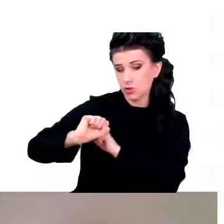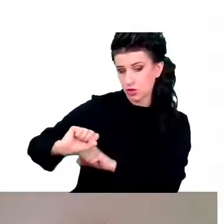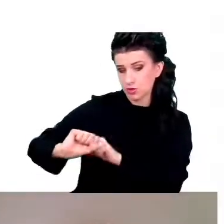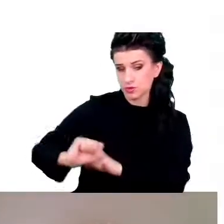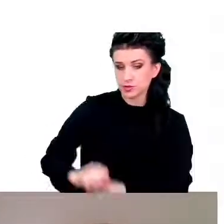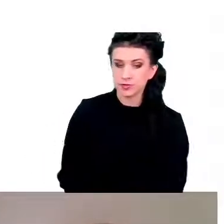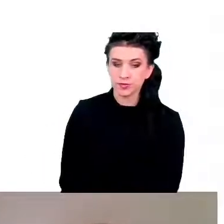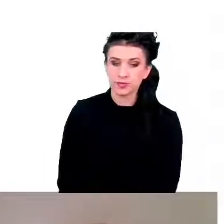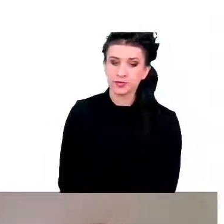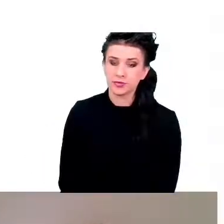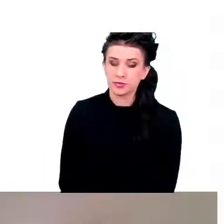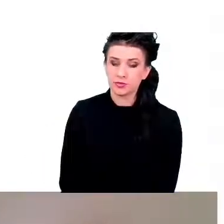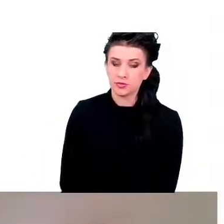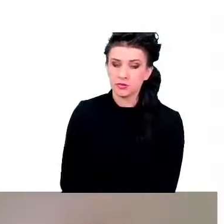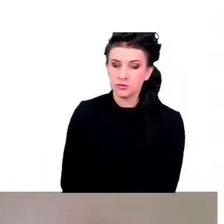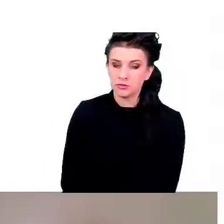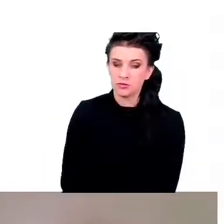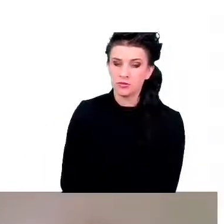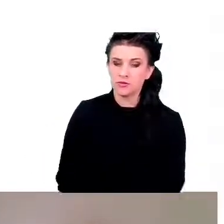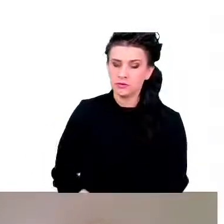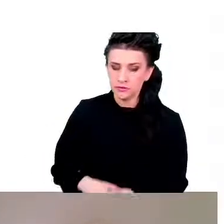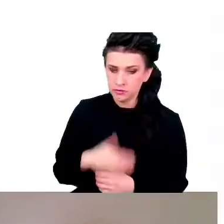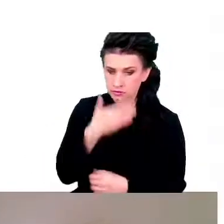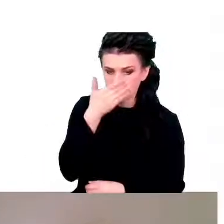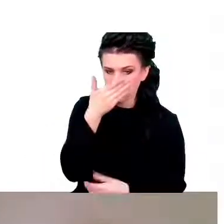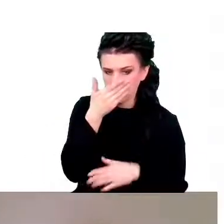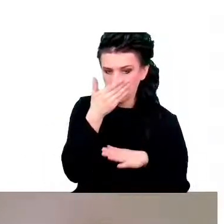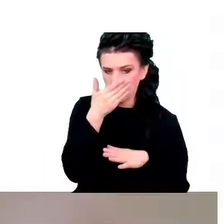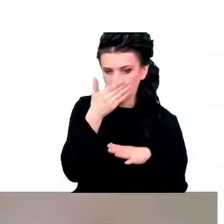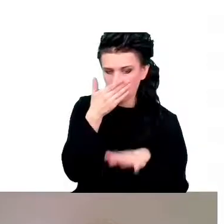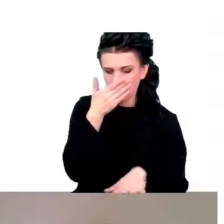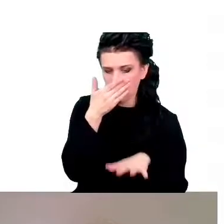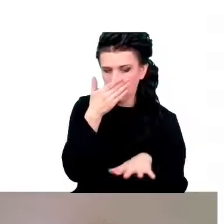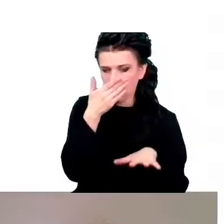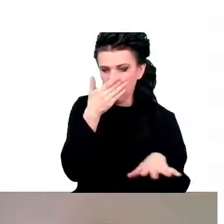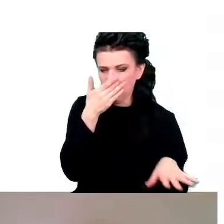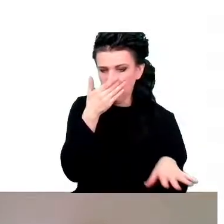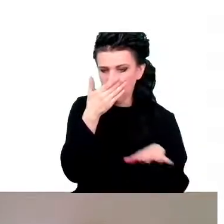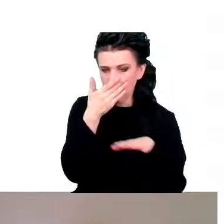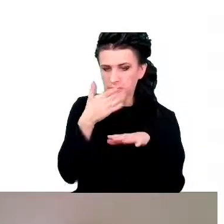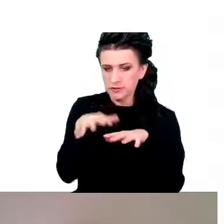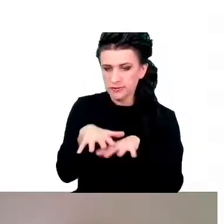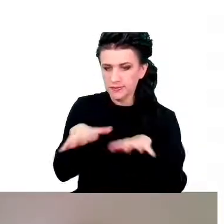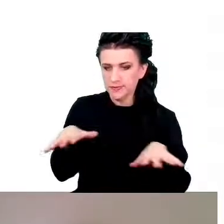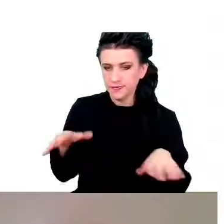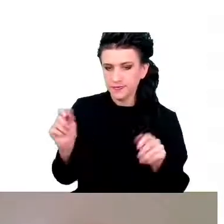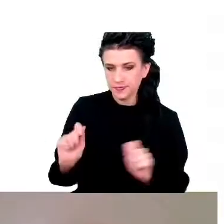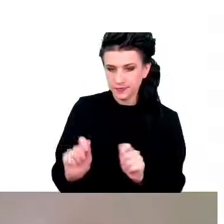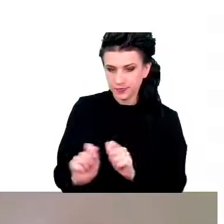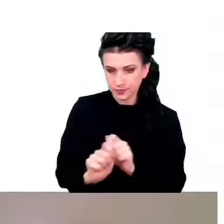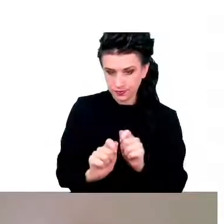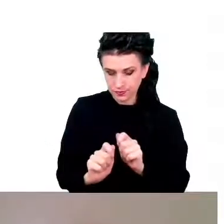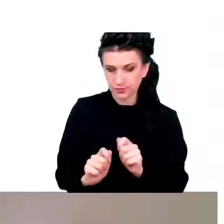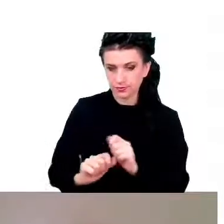przed tym nadmiernym pobudzeniem w ten sposób, że zmniejszają ilość połączeń z innymi